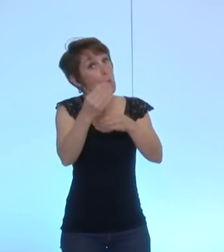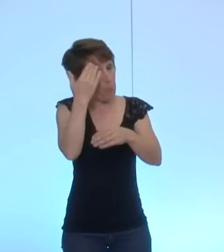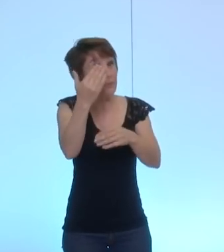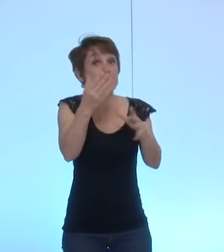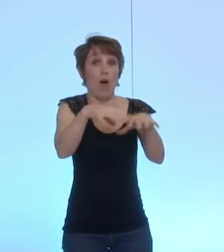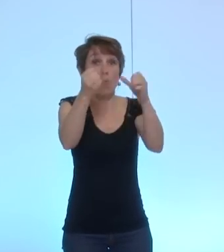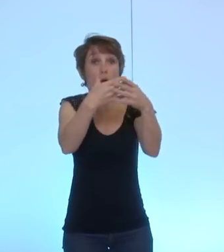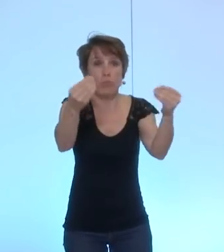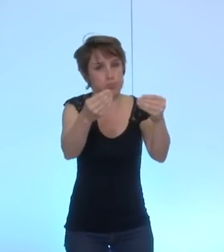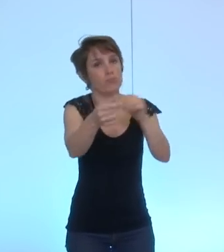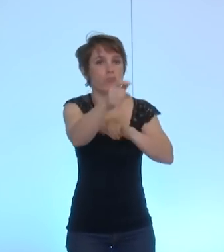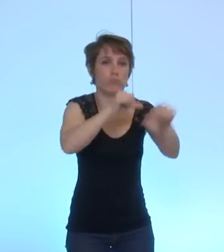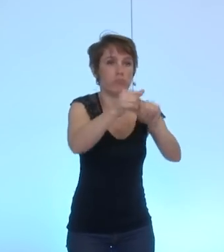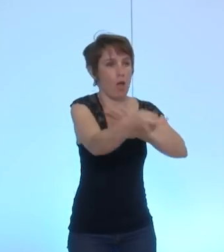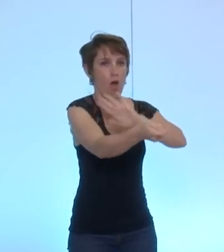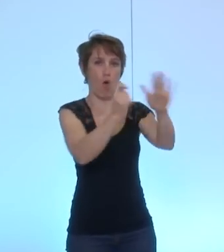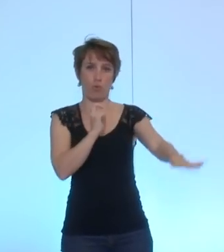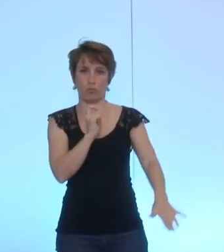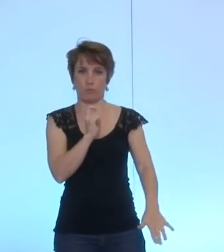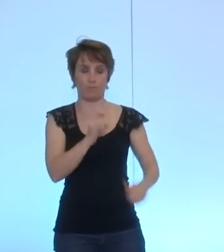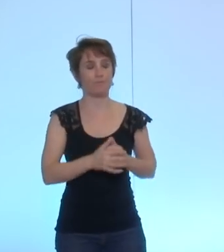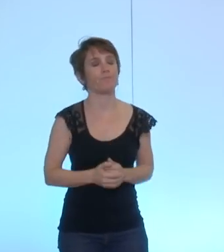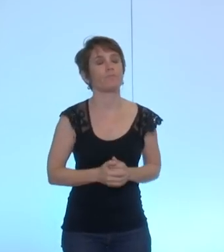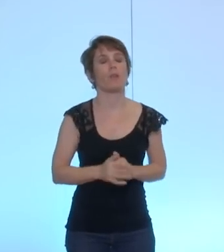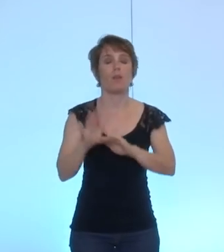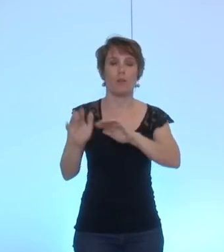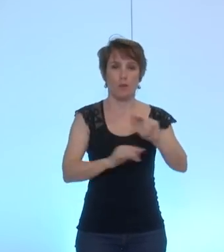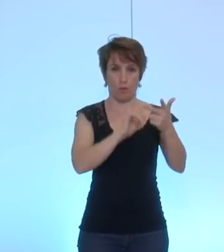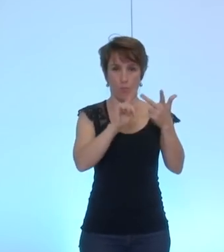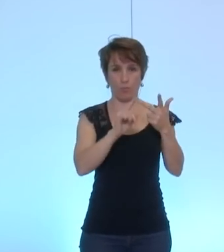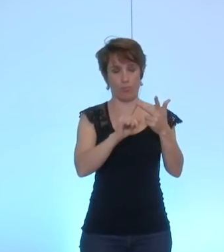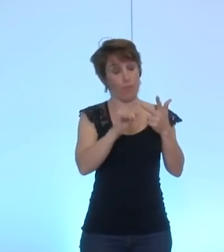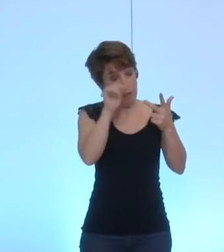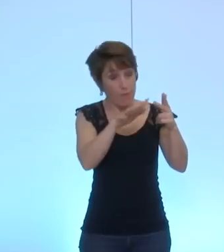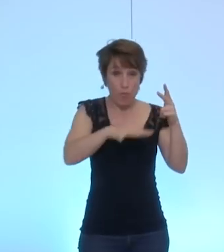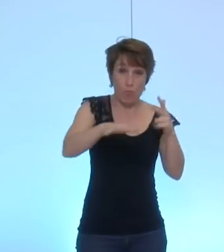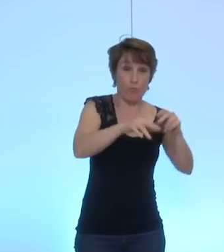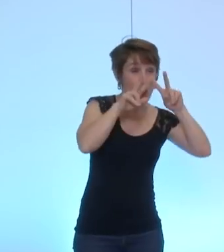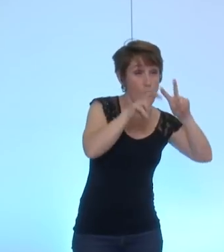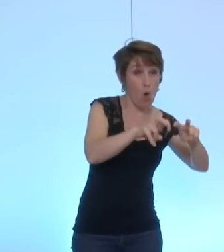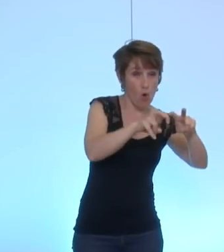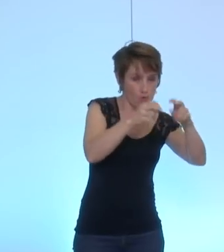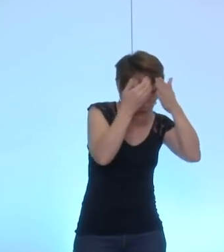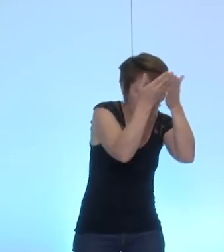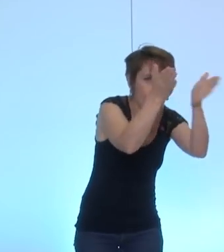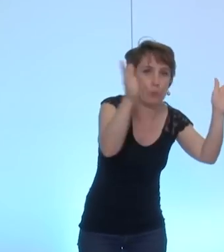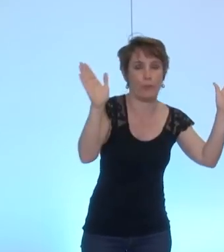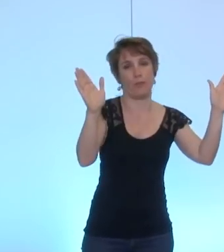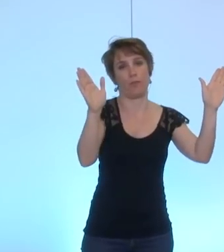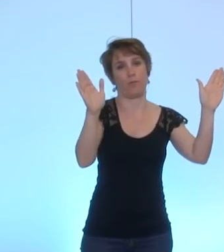Et troisièmement, bien sûr, il faut élargir le spectre des recherches et des projets qui sont subventionnés.